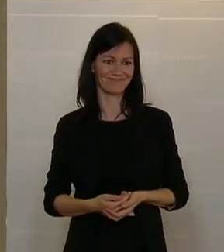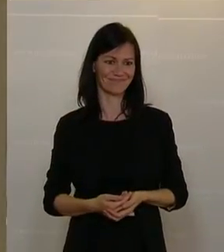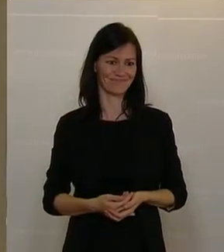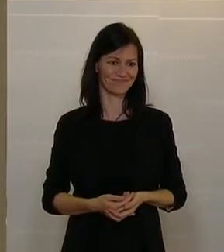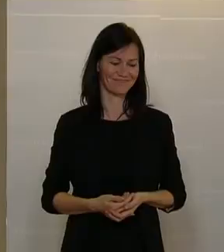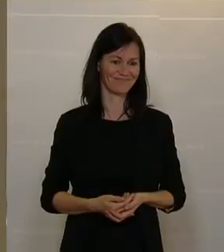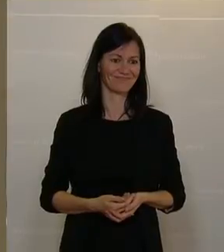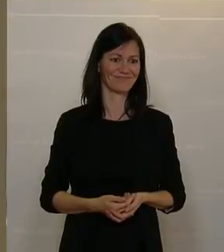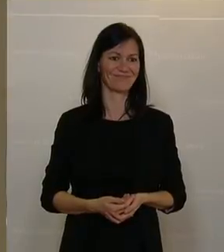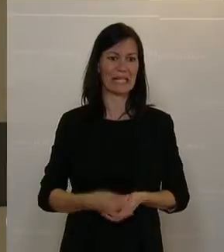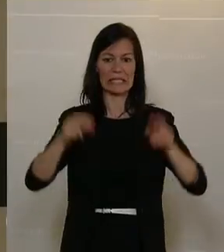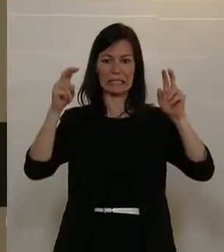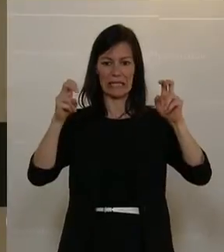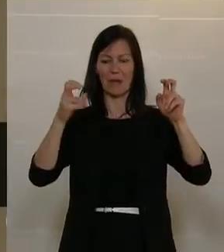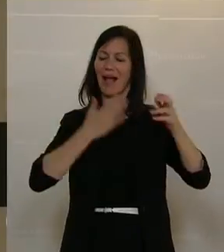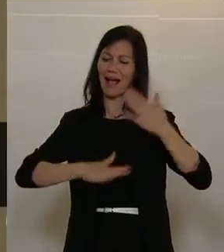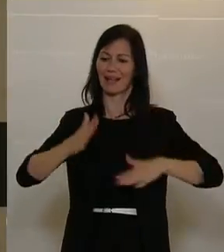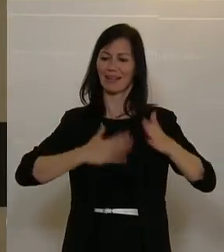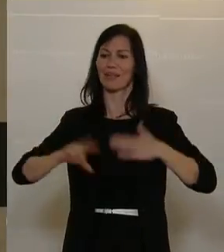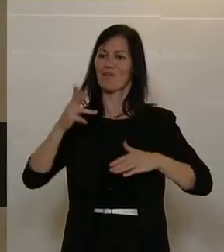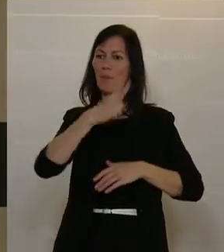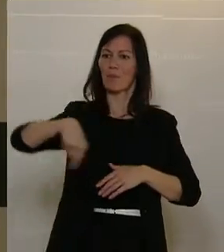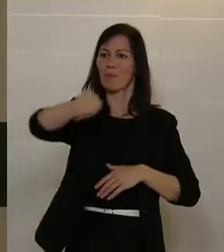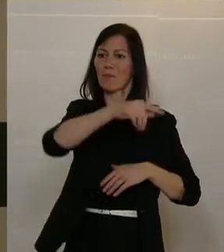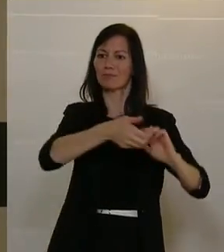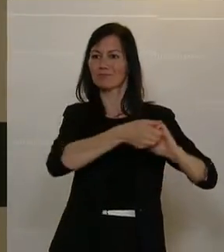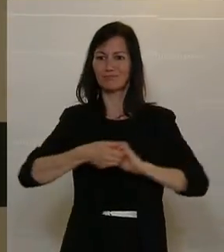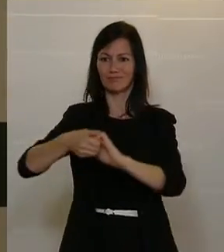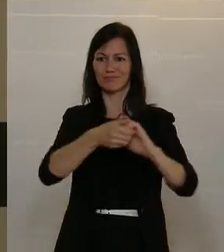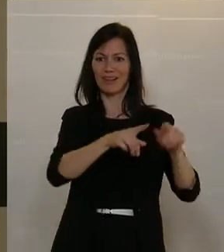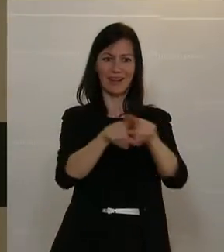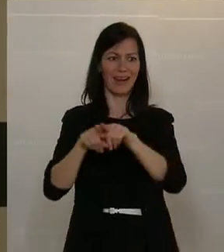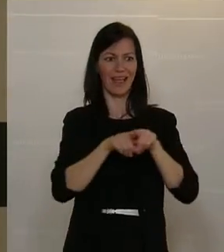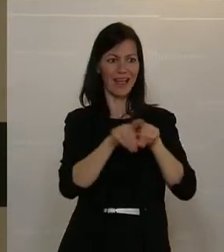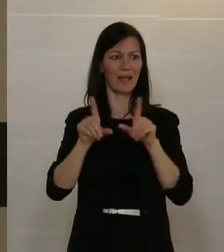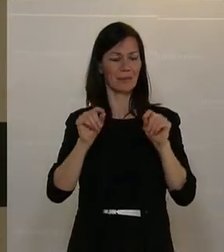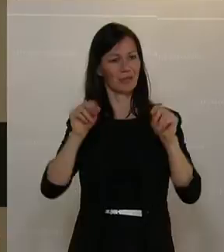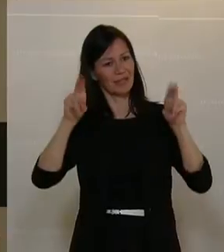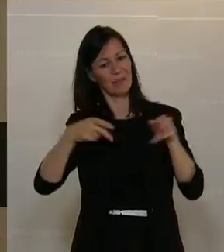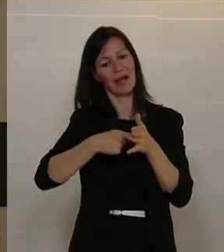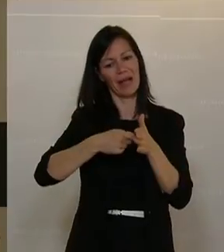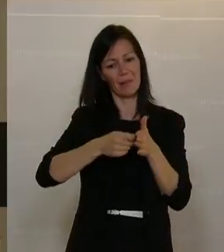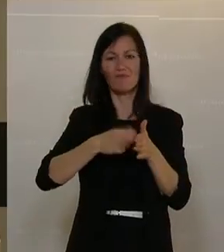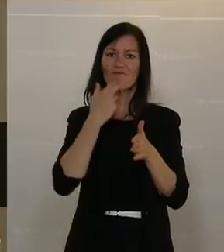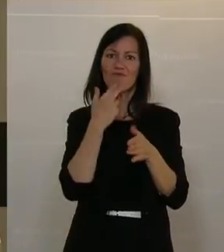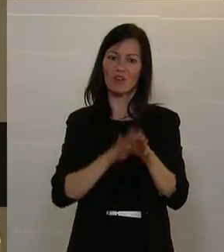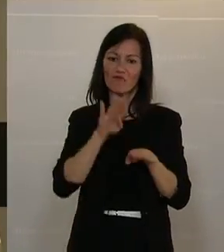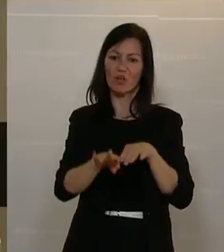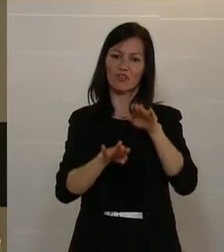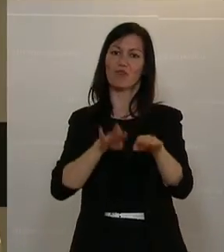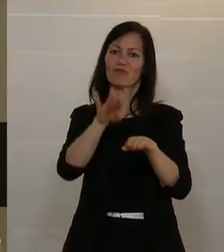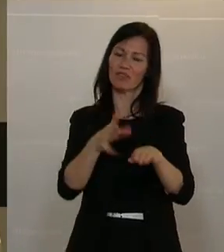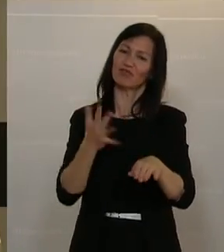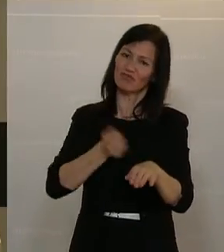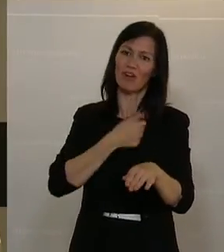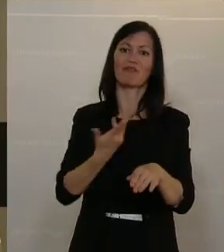ich, ein angenehmes. Es eint uns, dass wir beim Thema Reparieren Fortschritte machen wollen und dass wir vor allem Ressourcen sparen wollen,